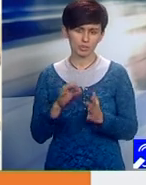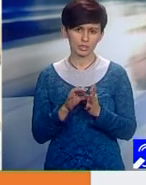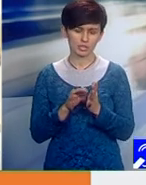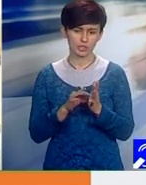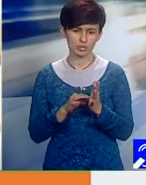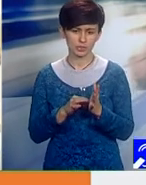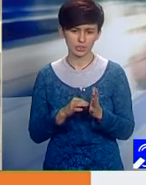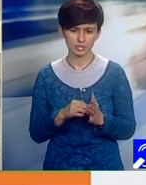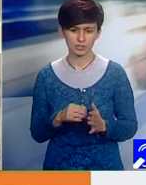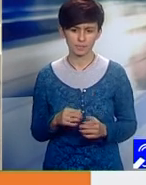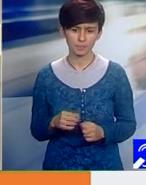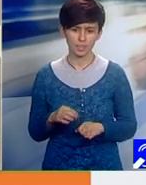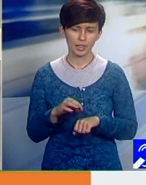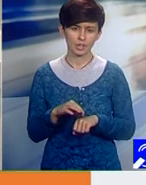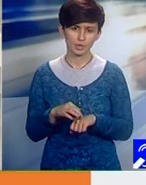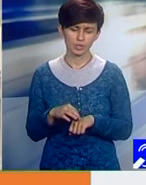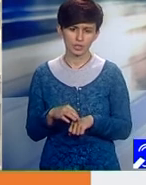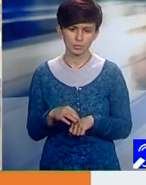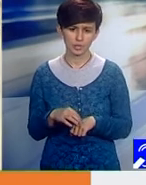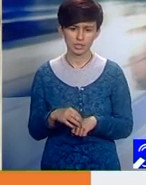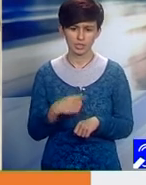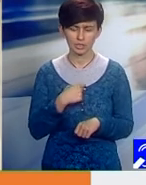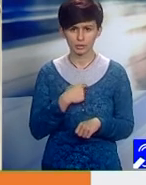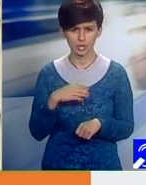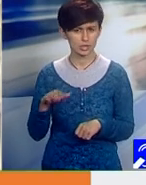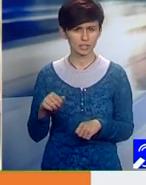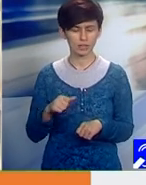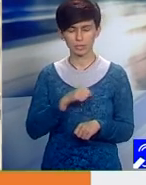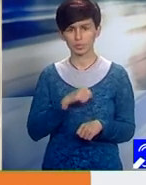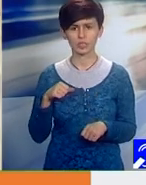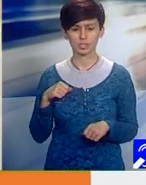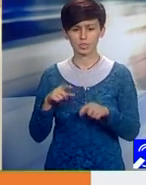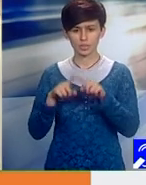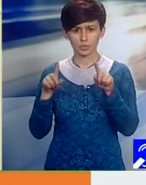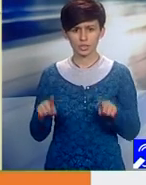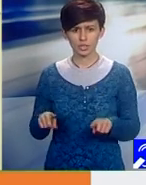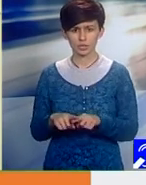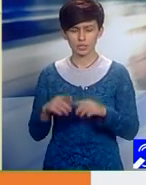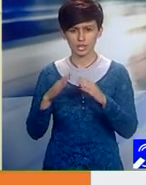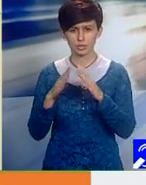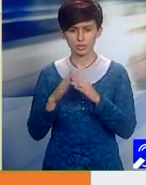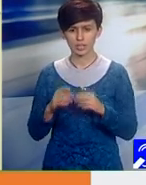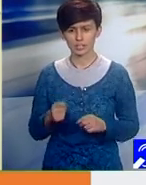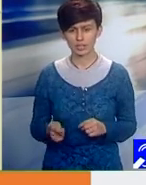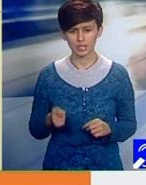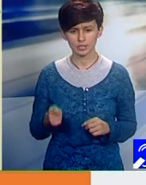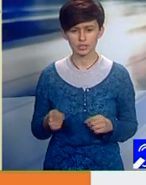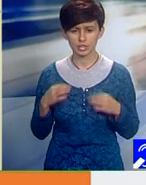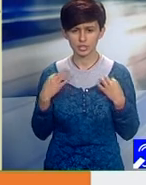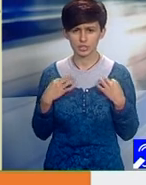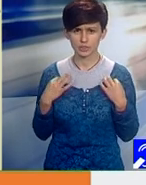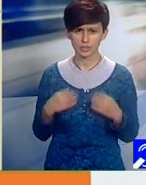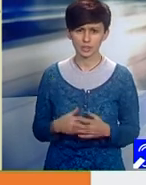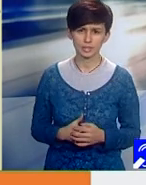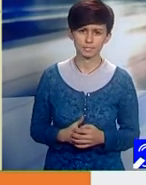medic poate a fia chiar un singur contract cu casa de asigurări, ori la stat, ori